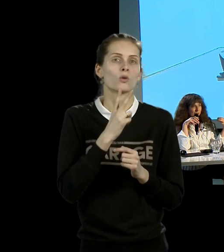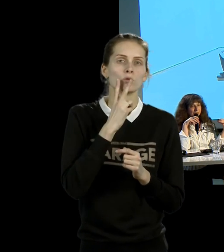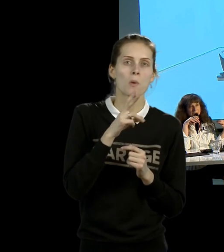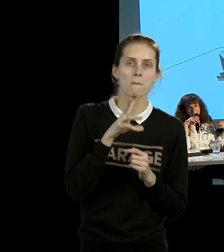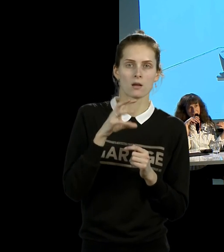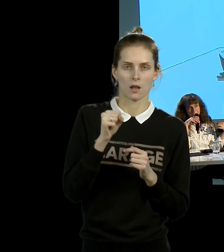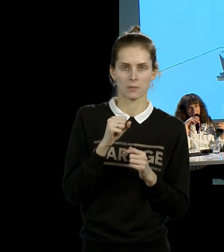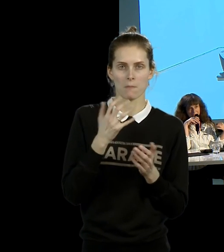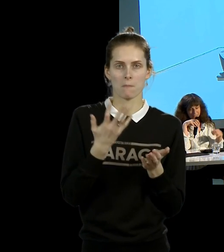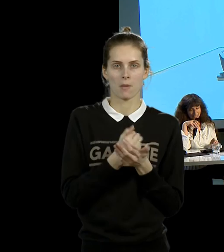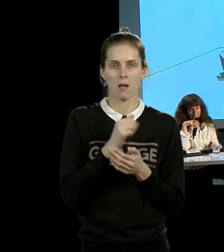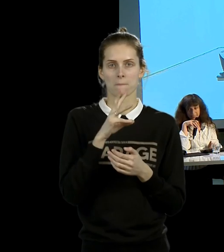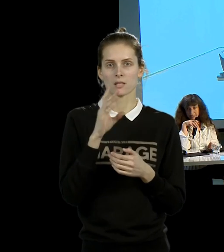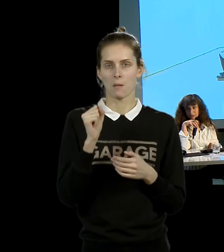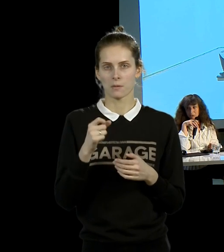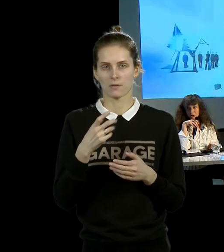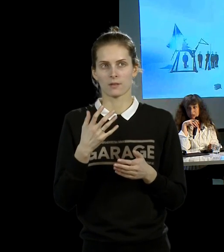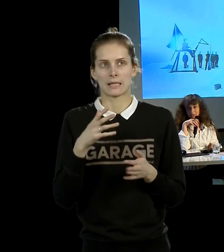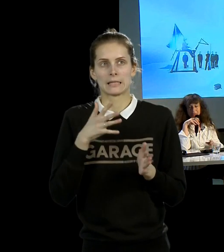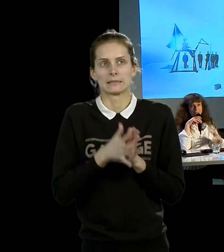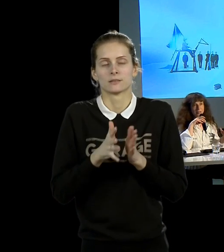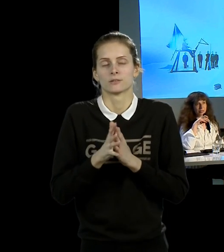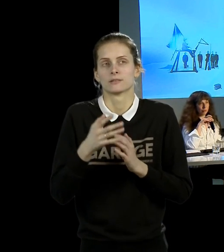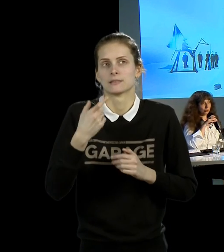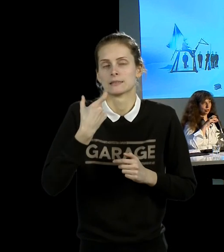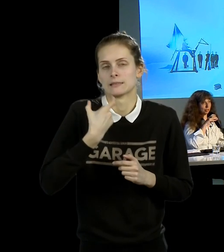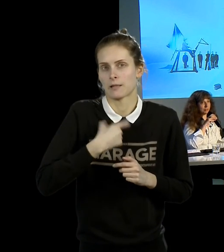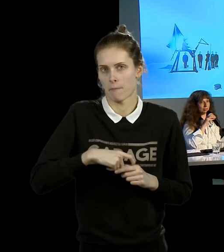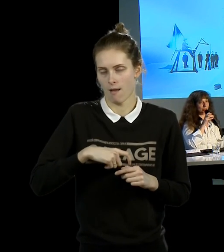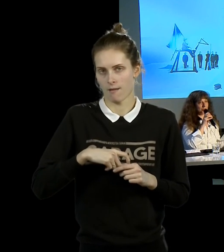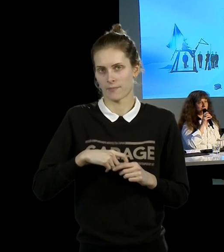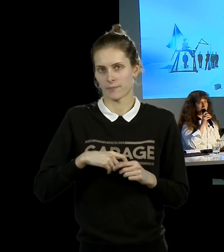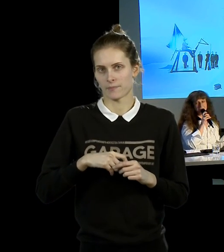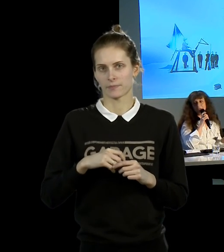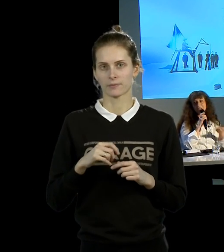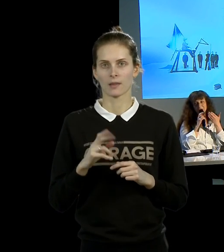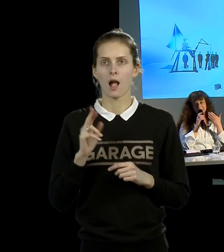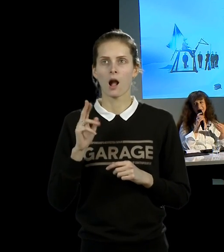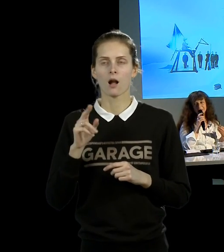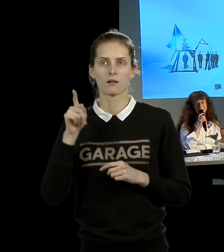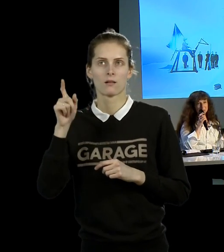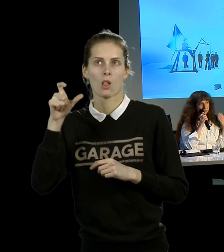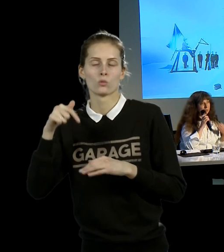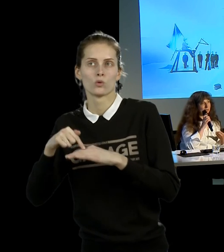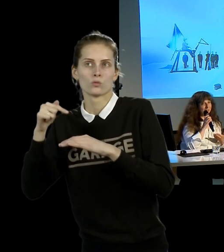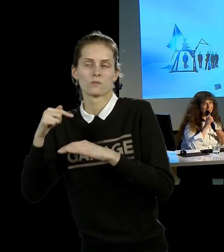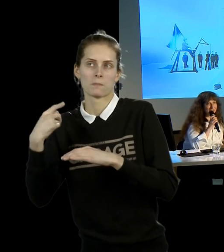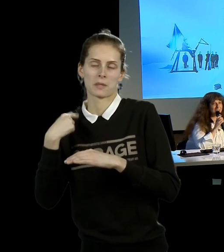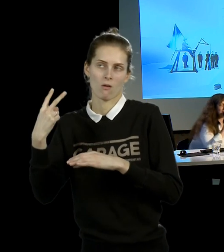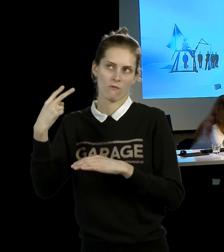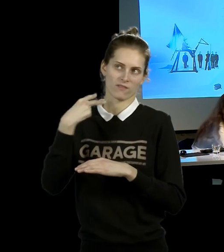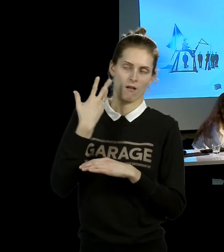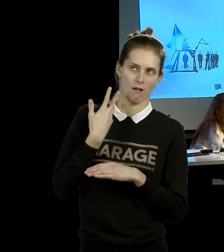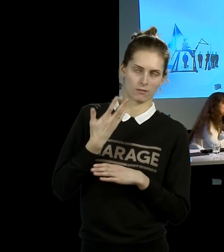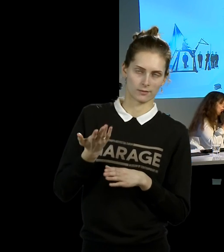Она исследует себя как феномен. И это очень такая странная история, что человек, который делает... Это прекрасная